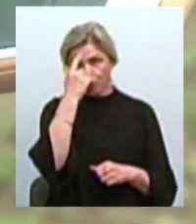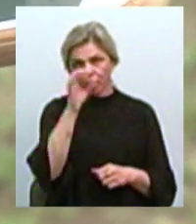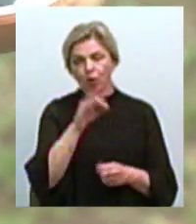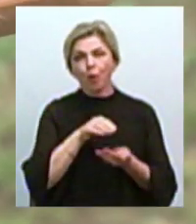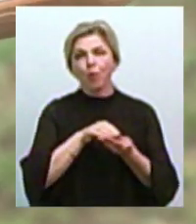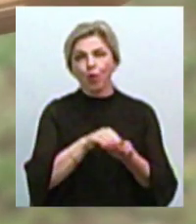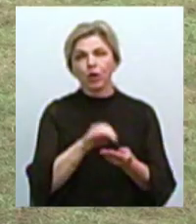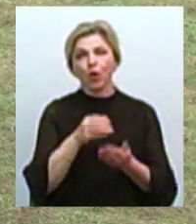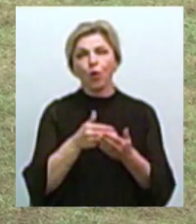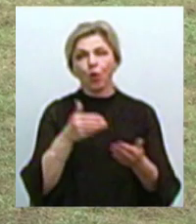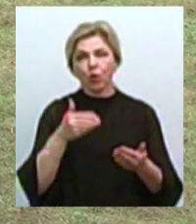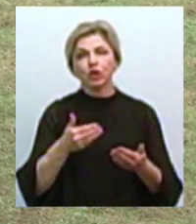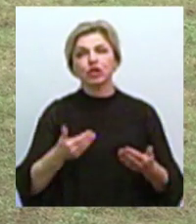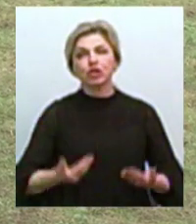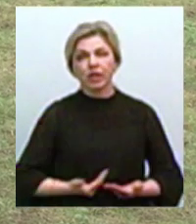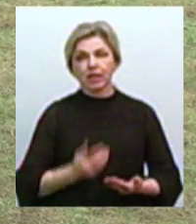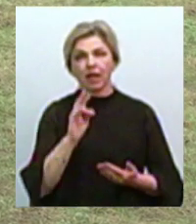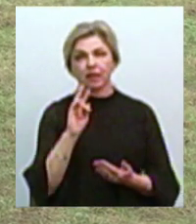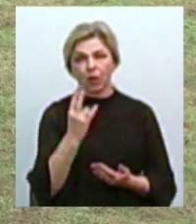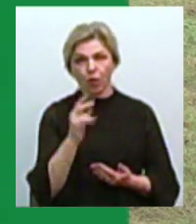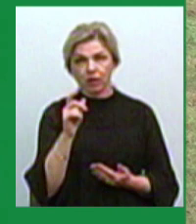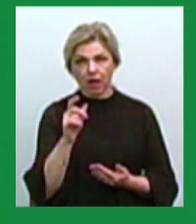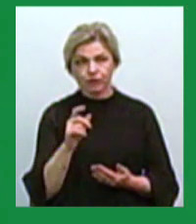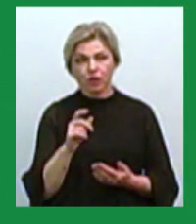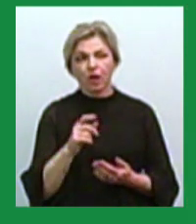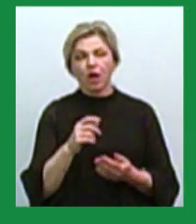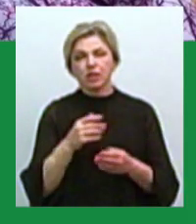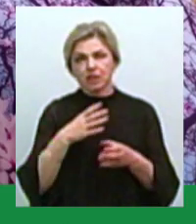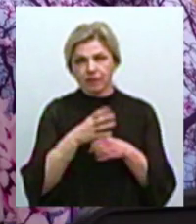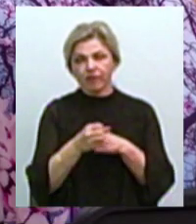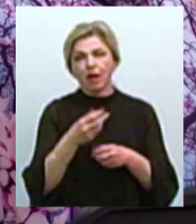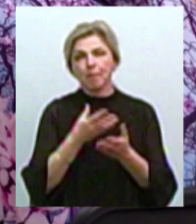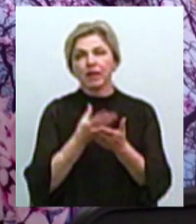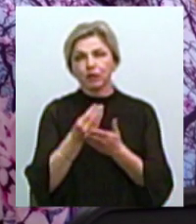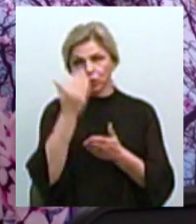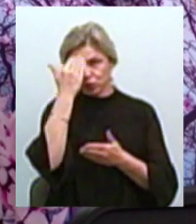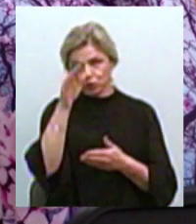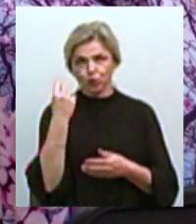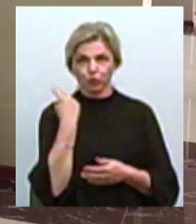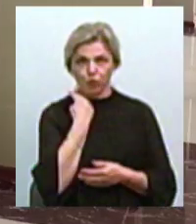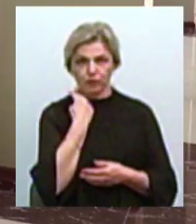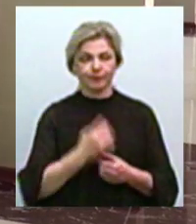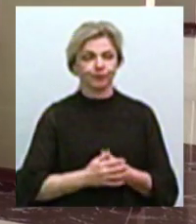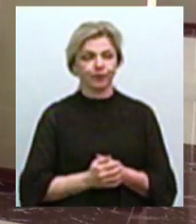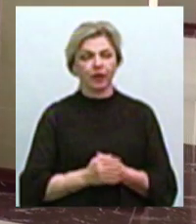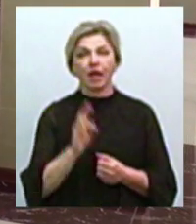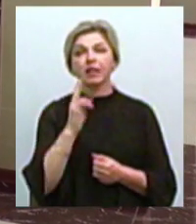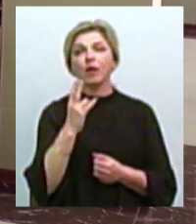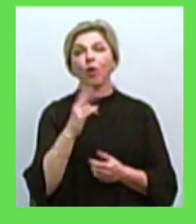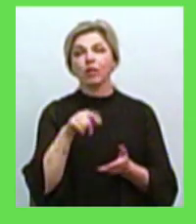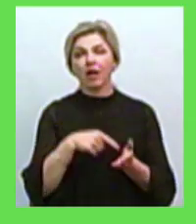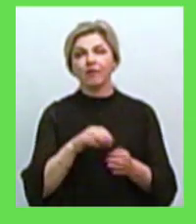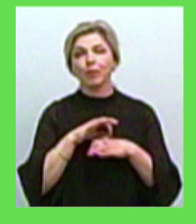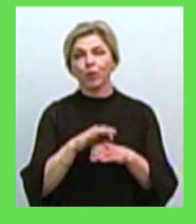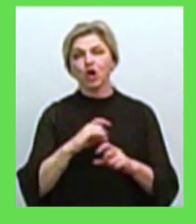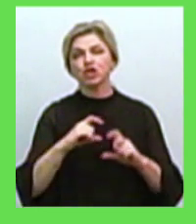колекторів. Жительку Миколаїв ще не змушують сплатити чужий борг. У Миколаїві відбувся шаховий турнір.